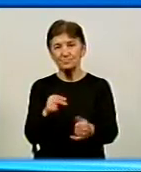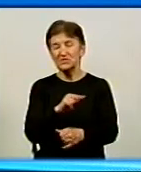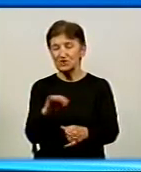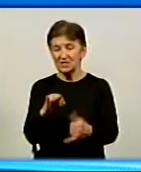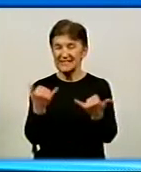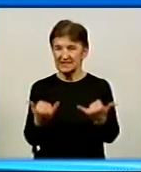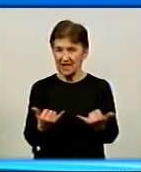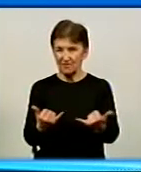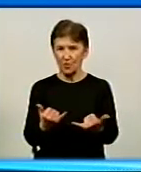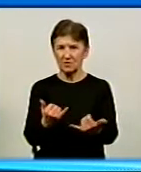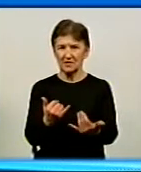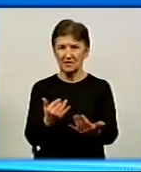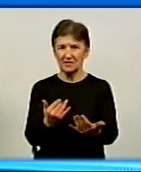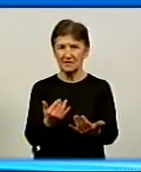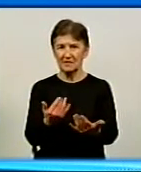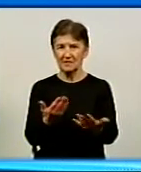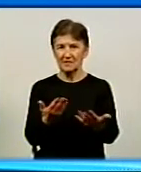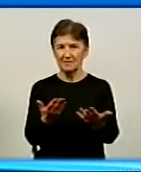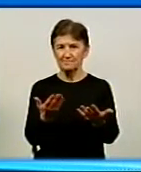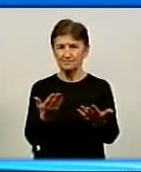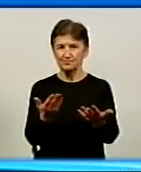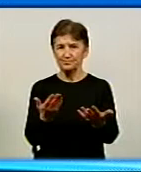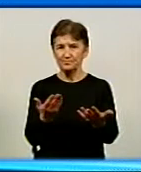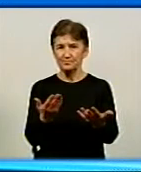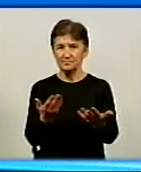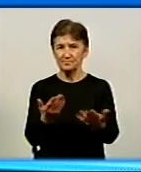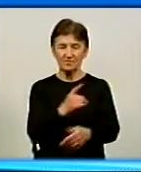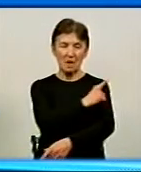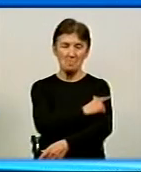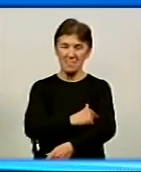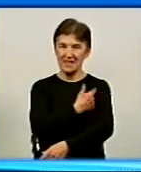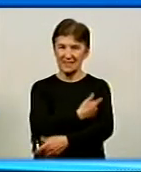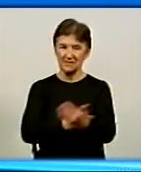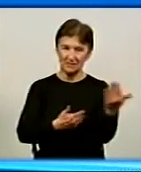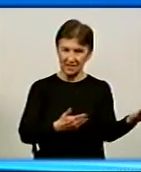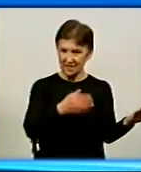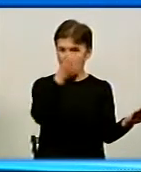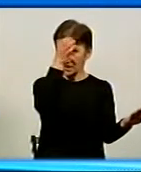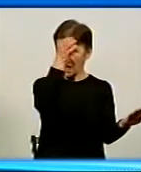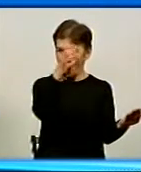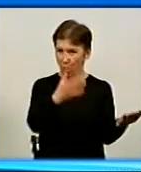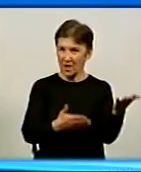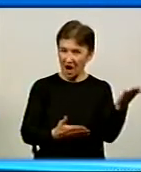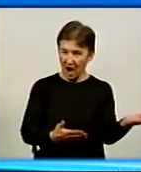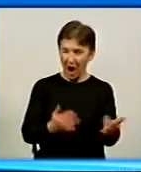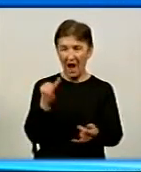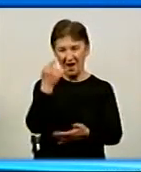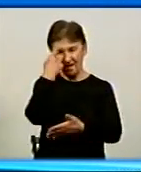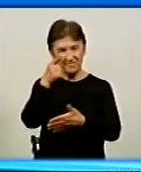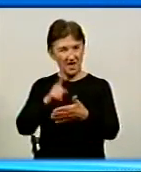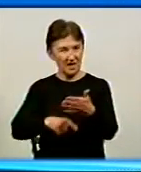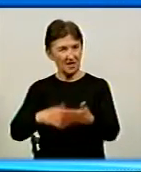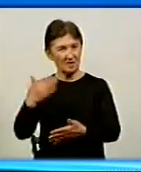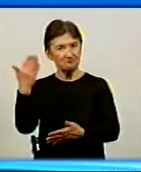сьогодні у взаємодії, ну, психологія – це медицина, це наука, і віра, наскільки вони сьогодні